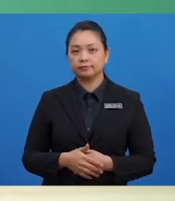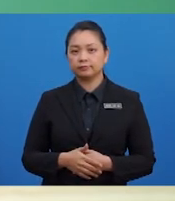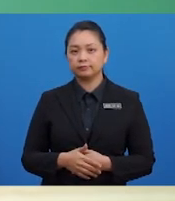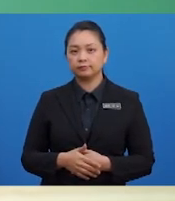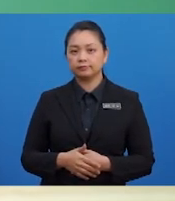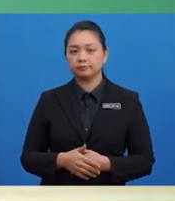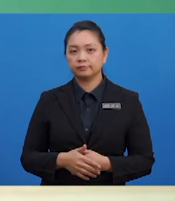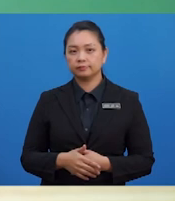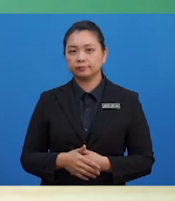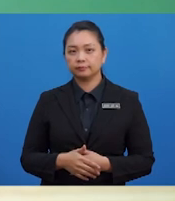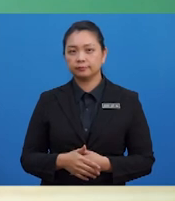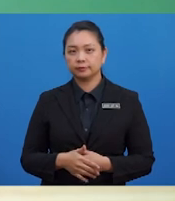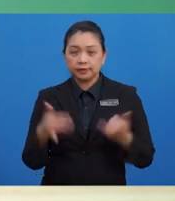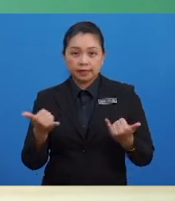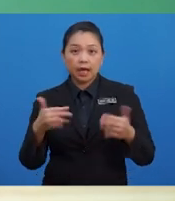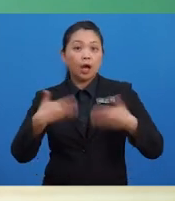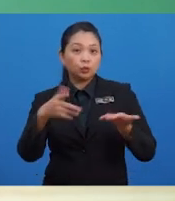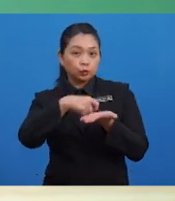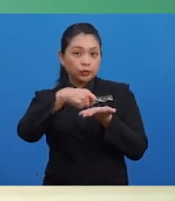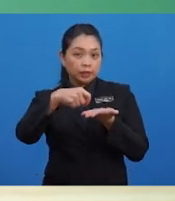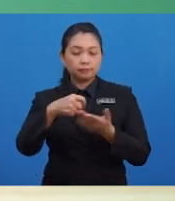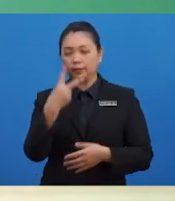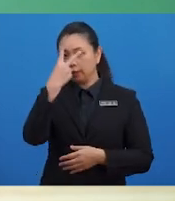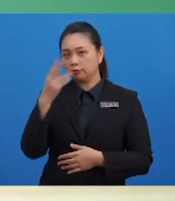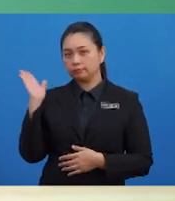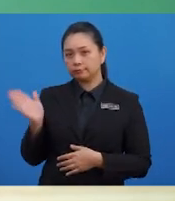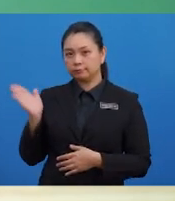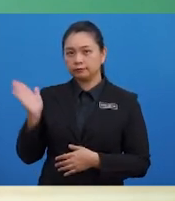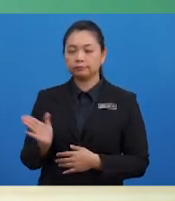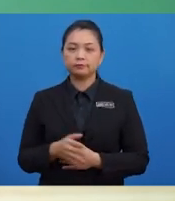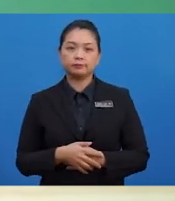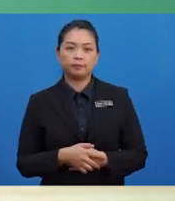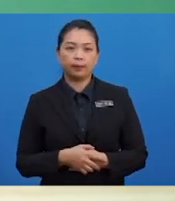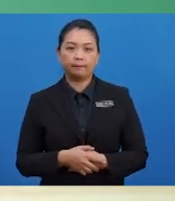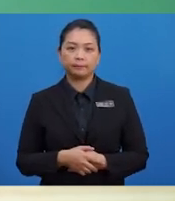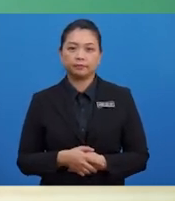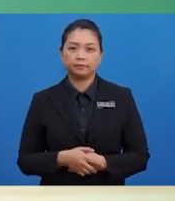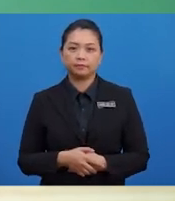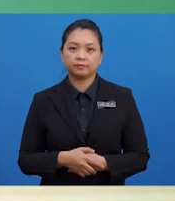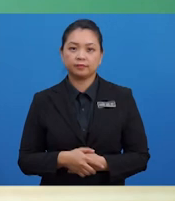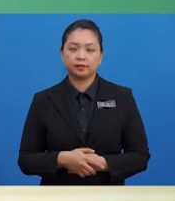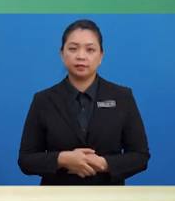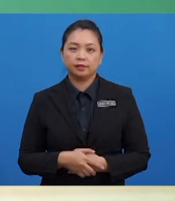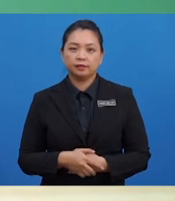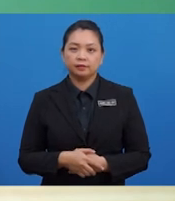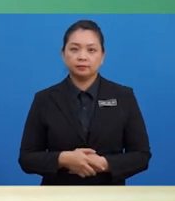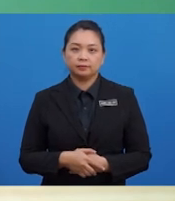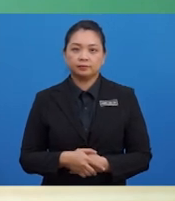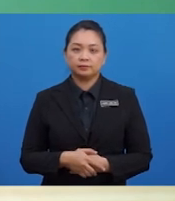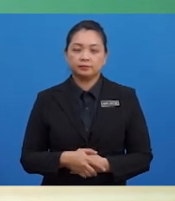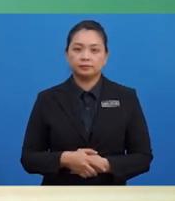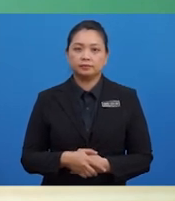ke dalam akaun untung rugi. Maka, murid-murid catatkan jumlah sewa setahun